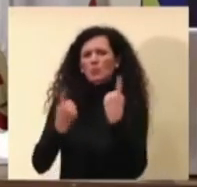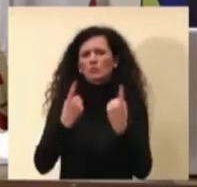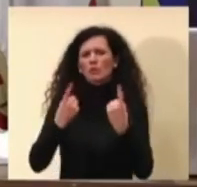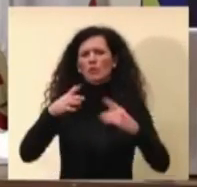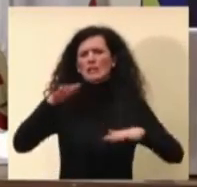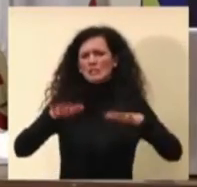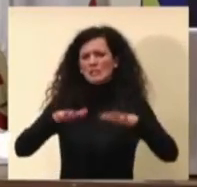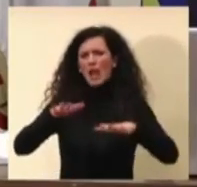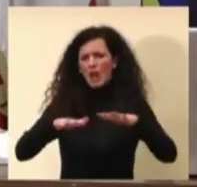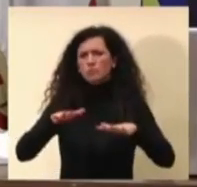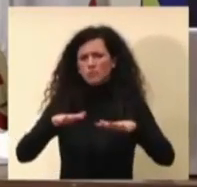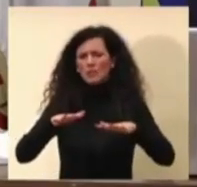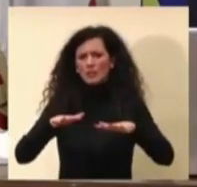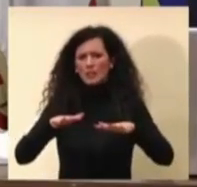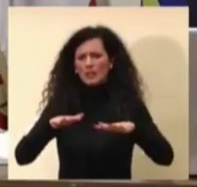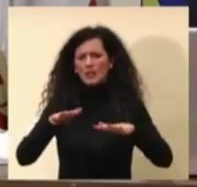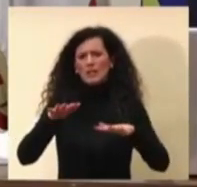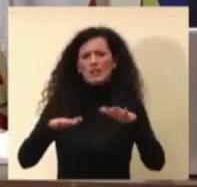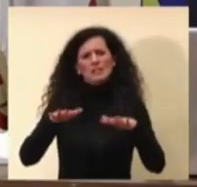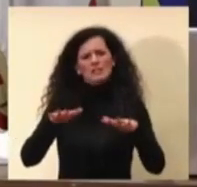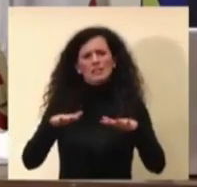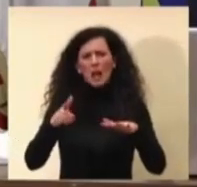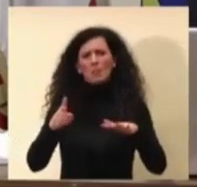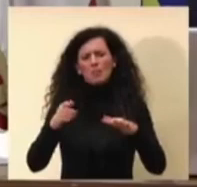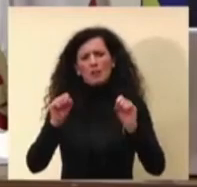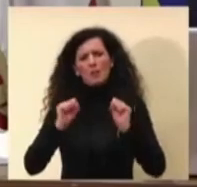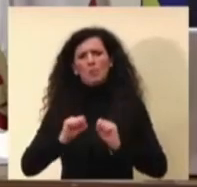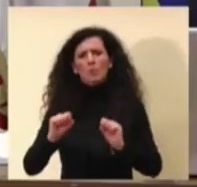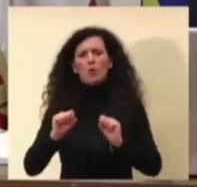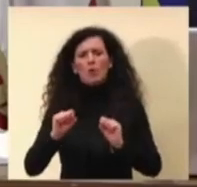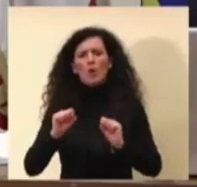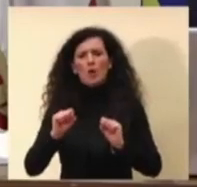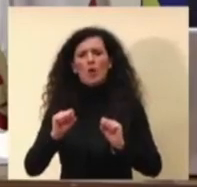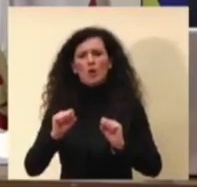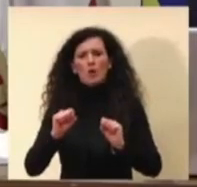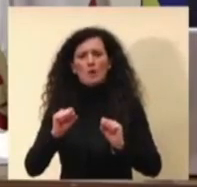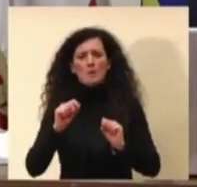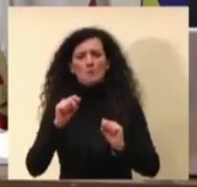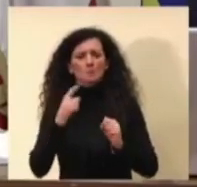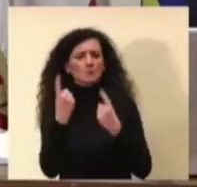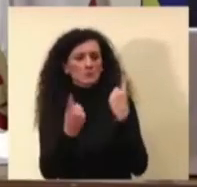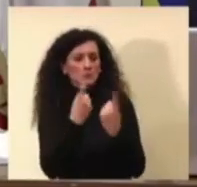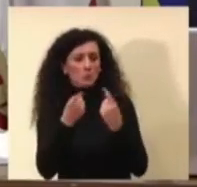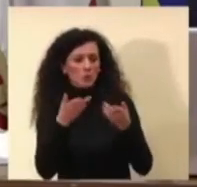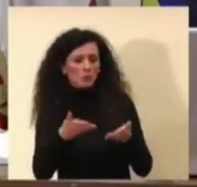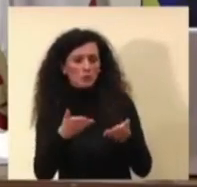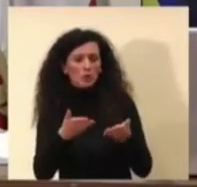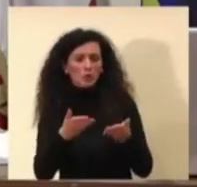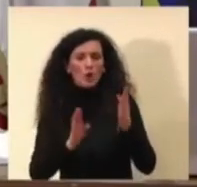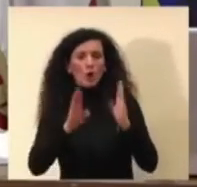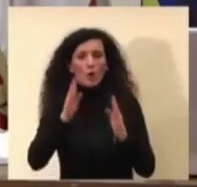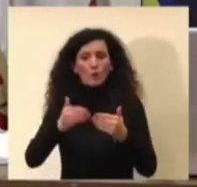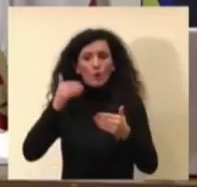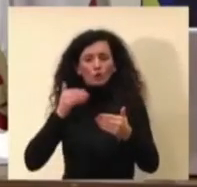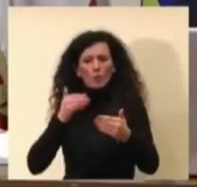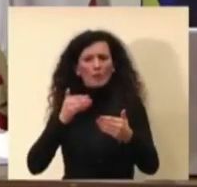a un livello che forse sembra essere leggermente più alto rispetto a quello dei giorni precedenti.